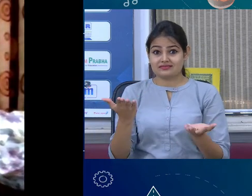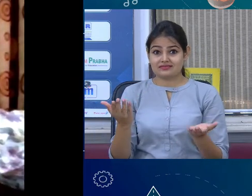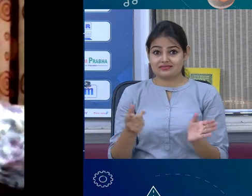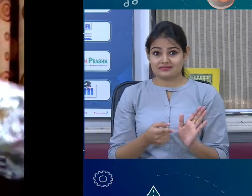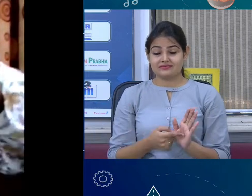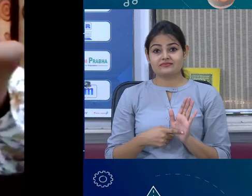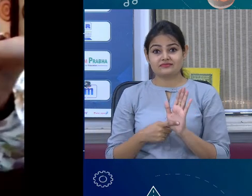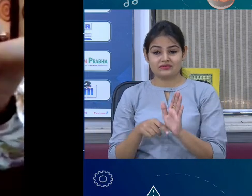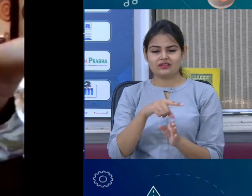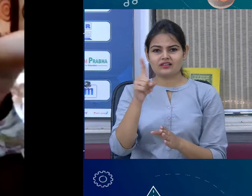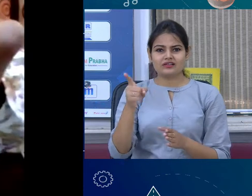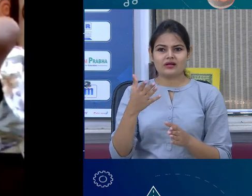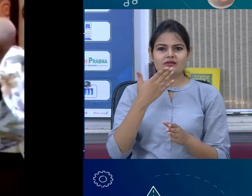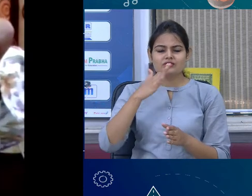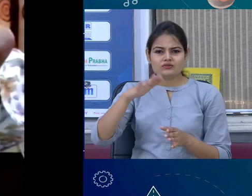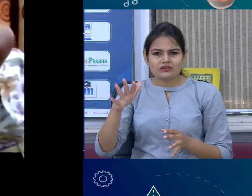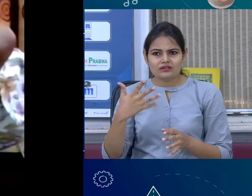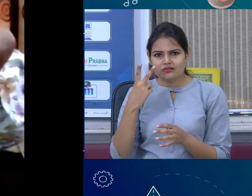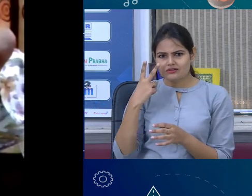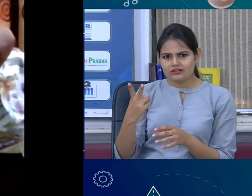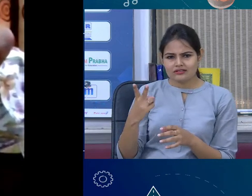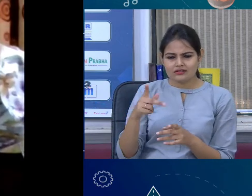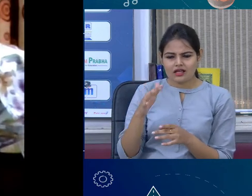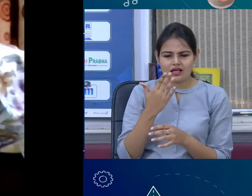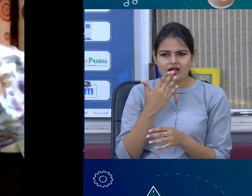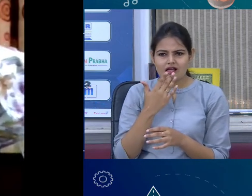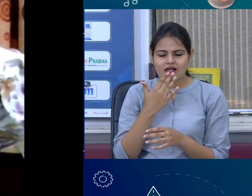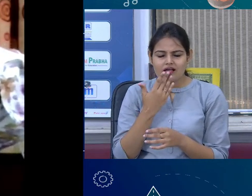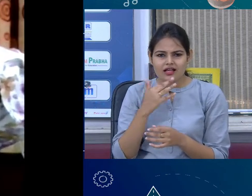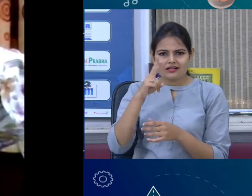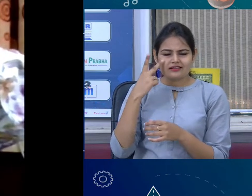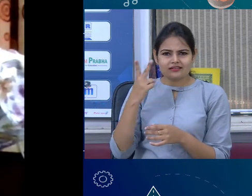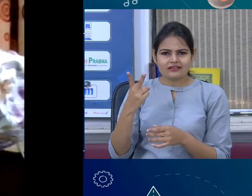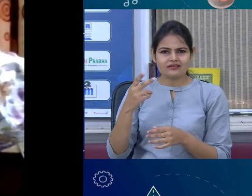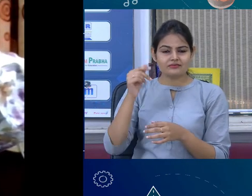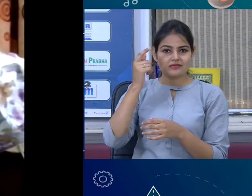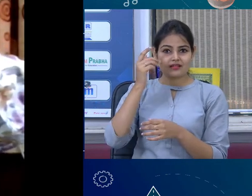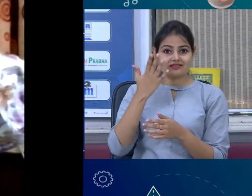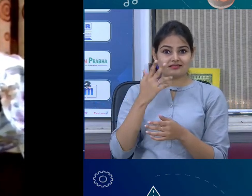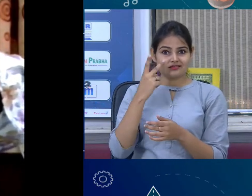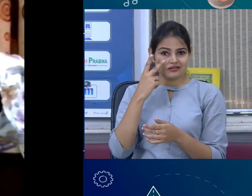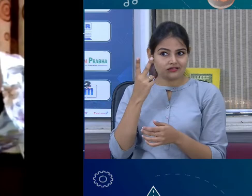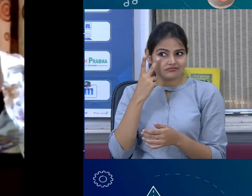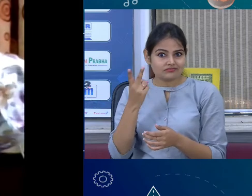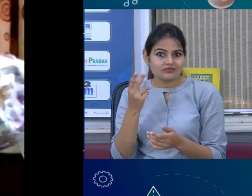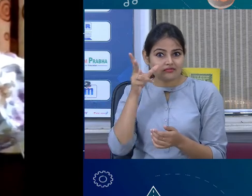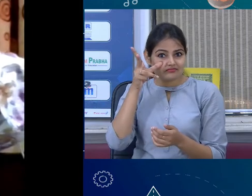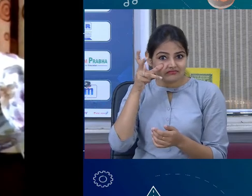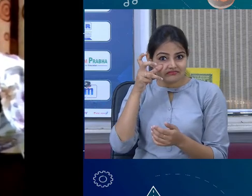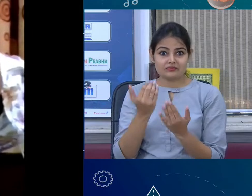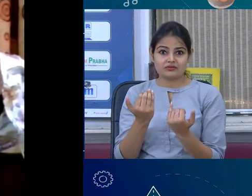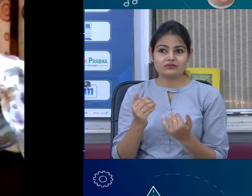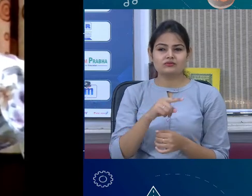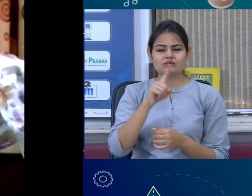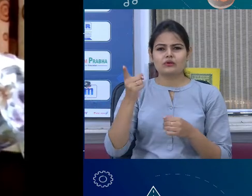यूस करने से देंट टू डिटेक्ट दे कलर उनके पास सेंसर होते है So उसको हम सिलिकॉन आई भी कहते हैं यह गलफ की तरह